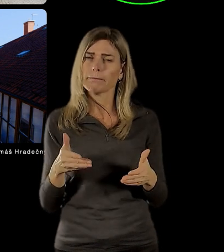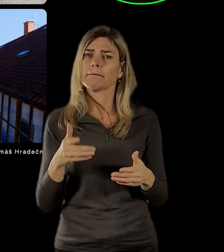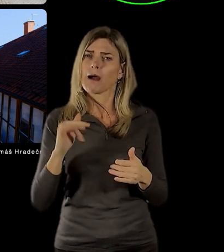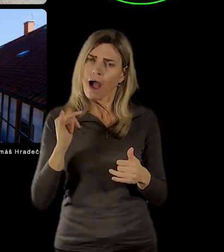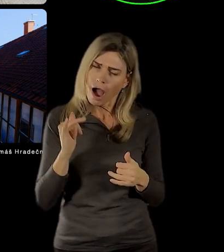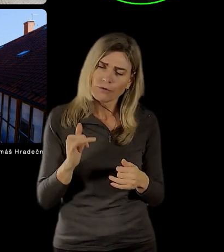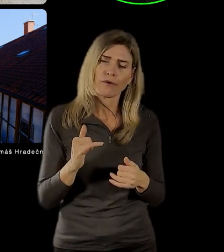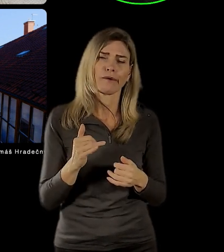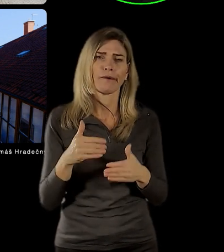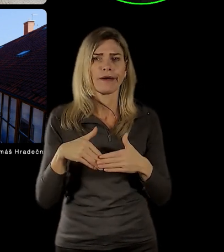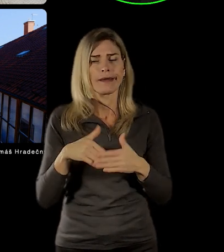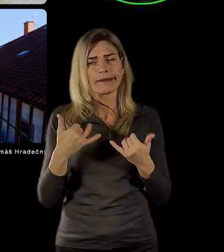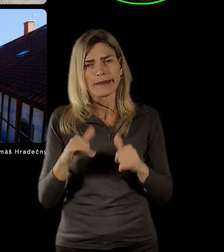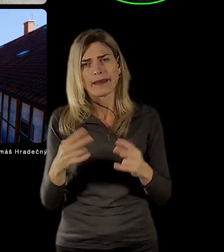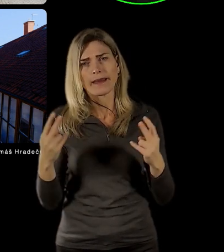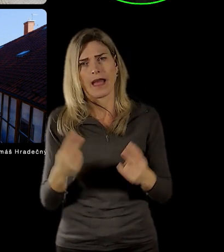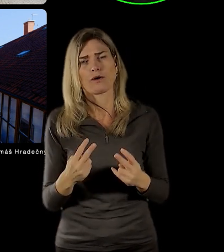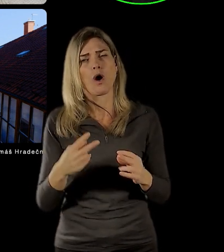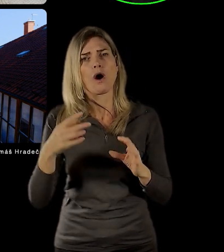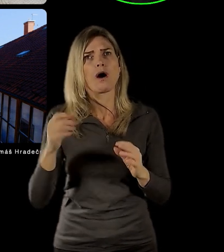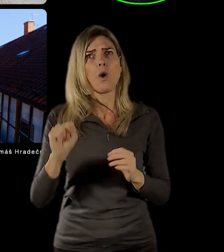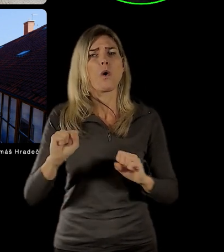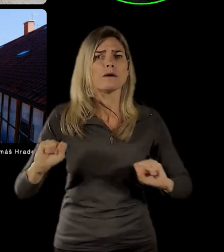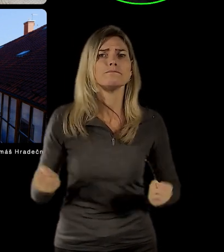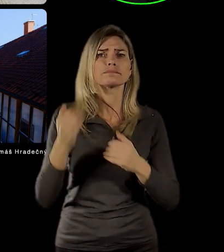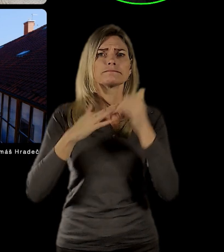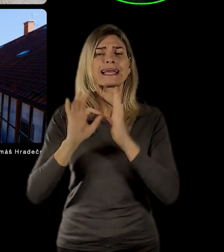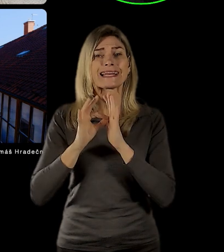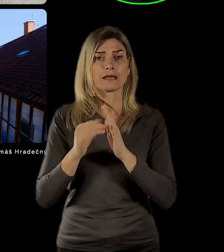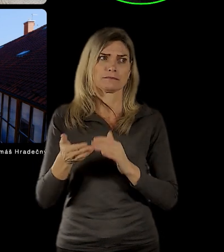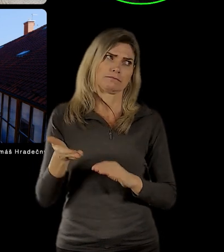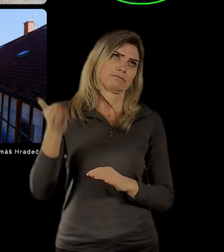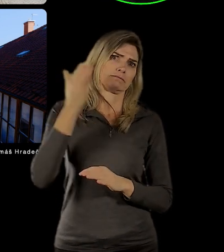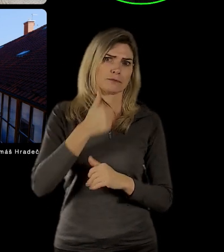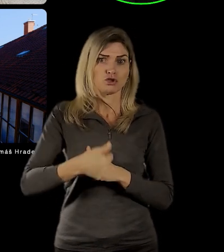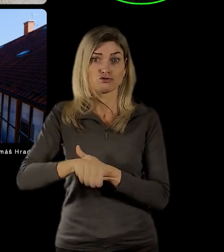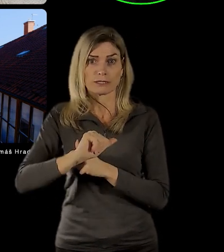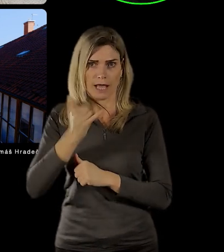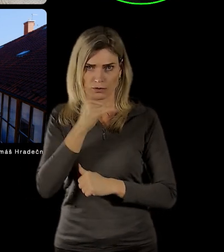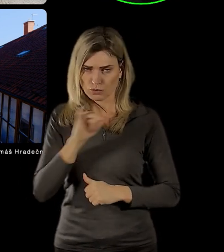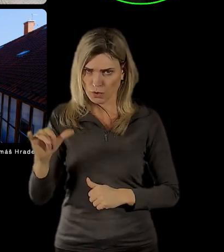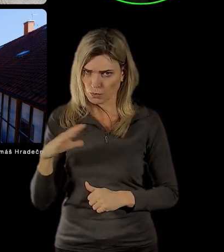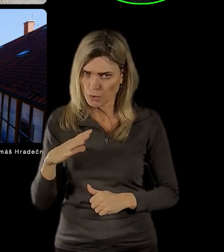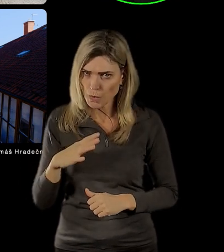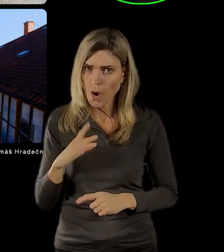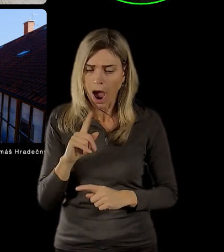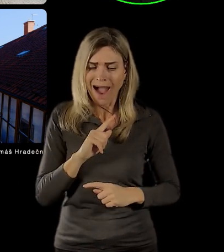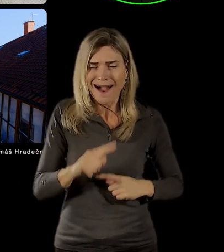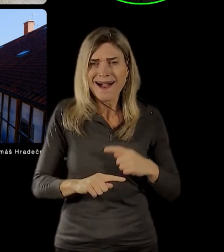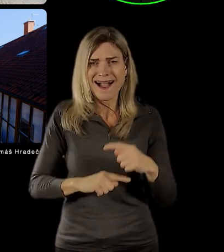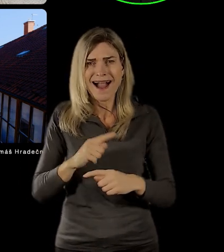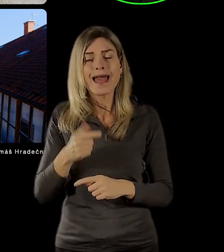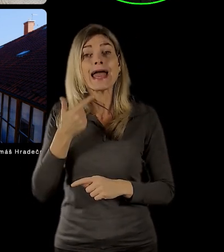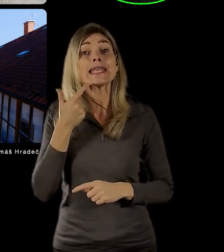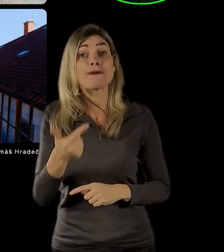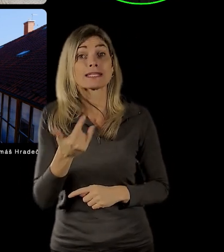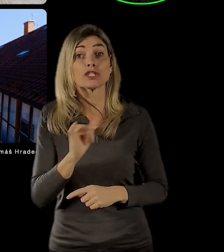řekněme v 16. století, ale to 20. století k němu